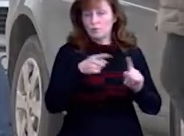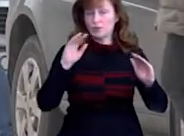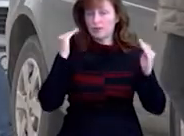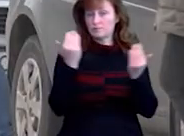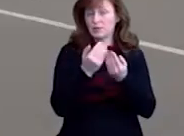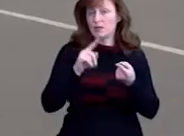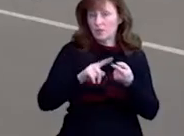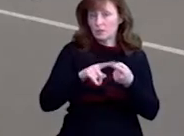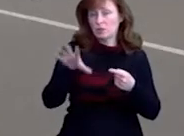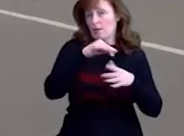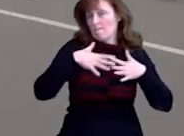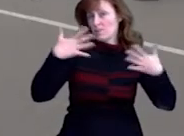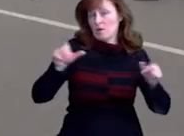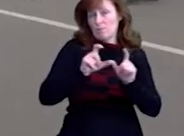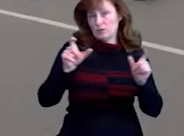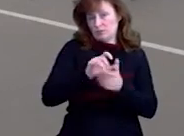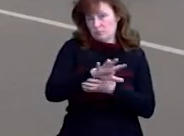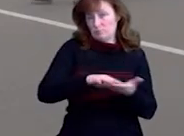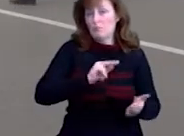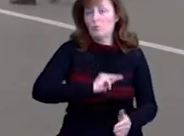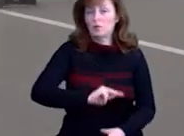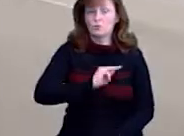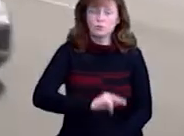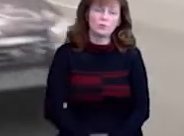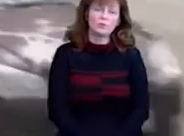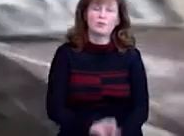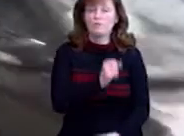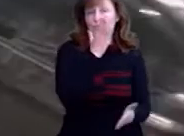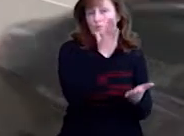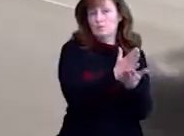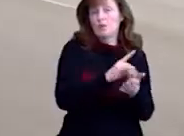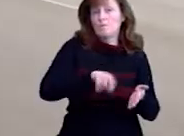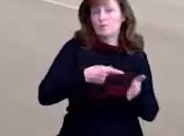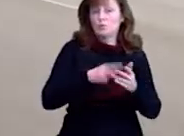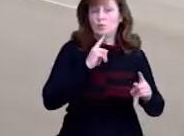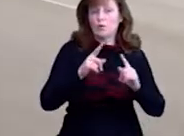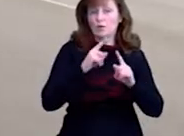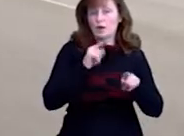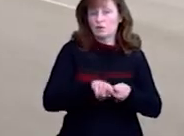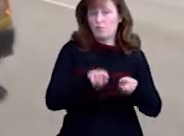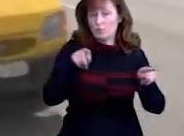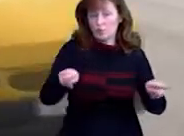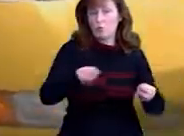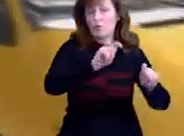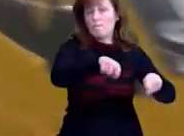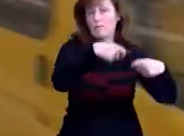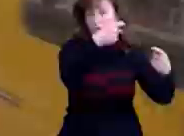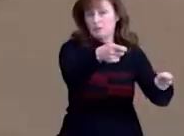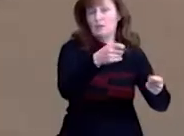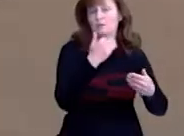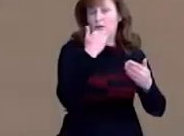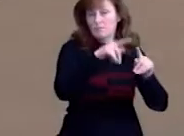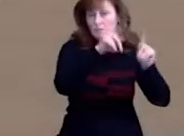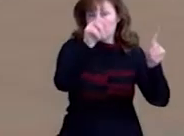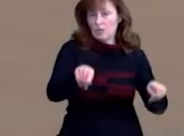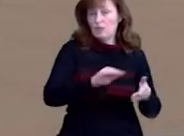торгові мережі працюють. Далі колона автівок рушила до міської ради «Прилук». Передали до загального відділу листа з вимогою звільнити на